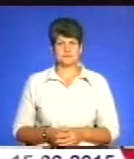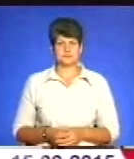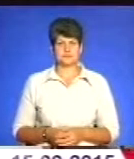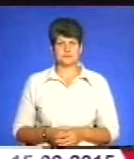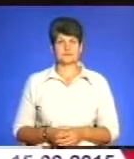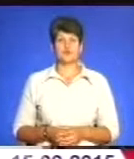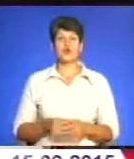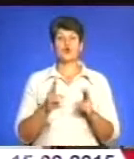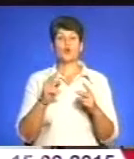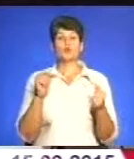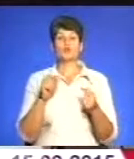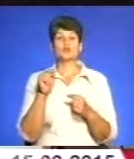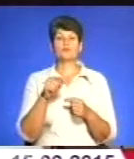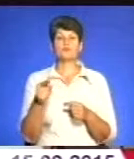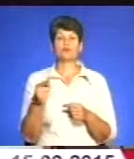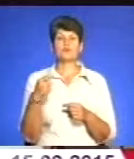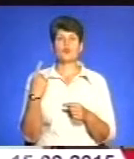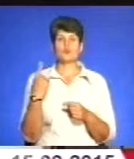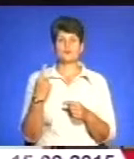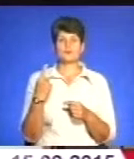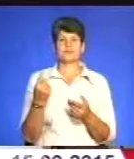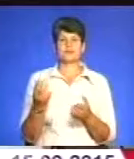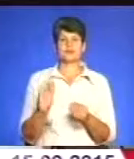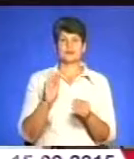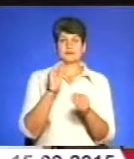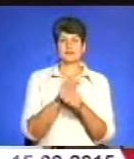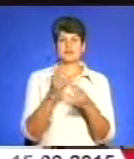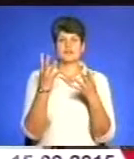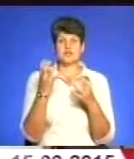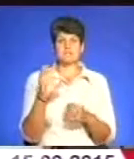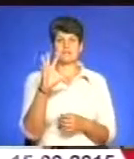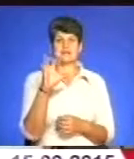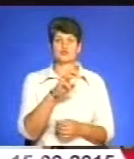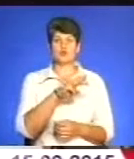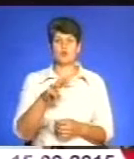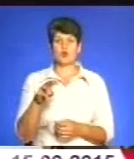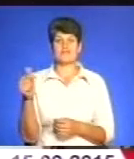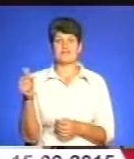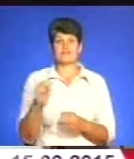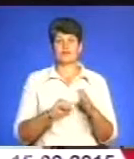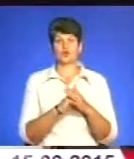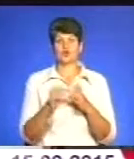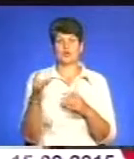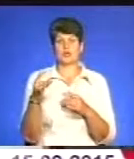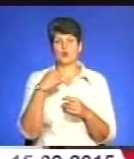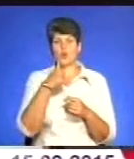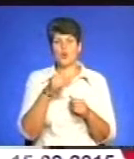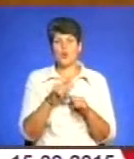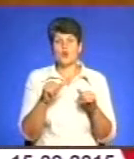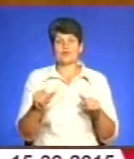Хто проти того, щоб Тернопільську область прийшло щодо додаткових 500 мільйонів гривень по фонду регіонального розвитку в наступному році?